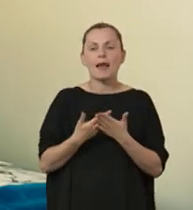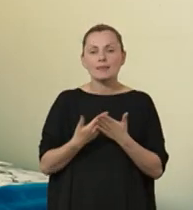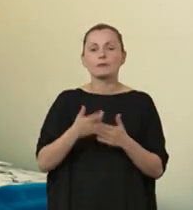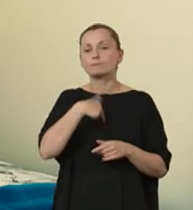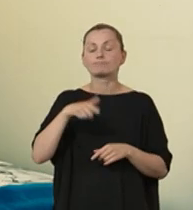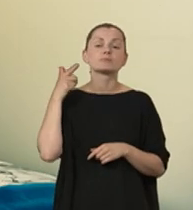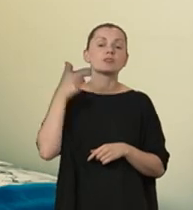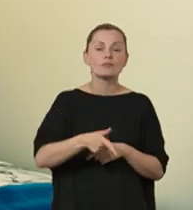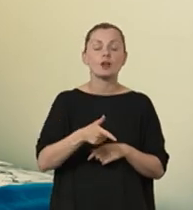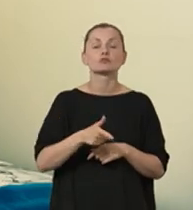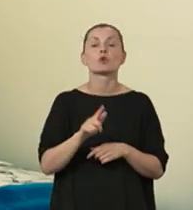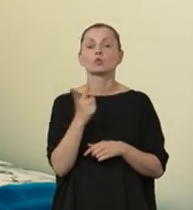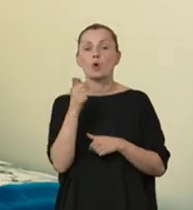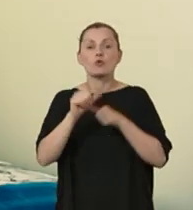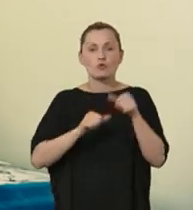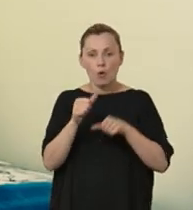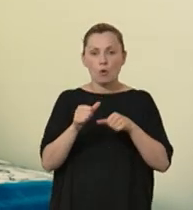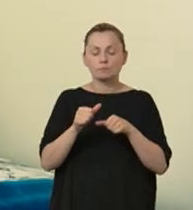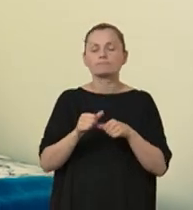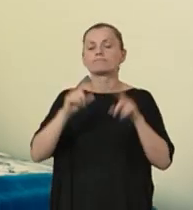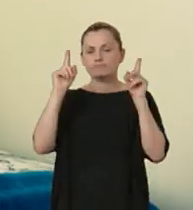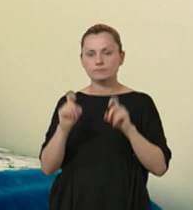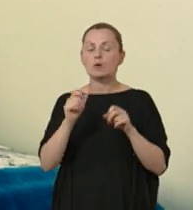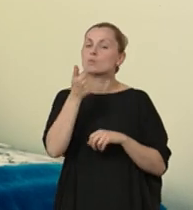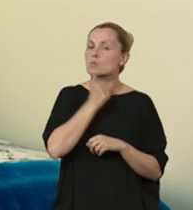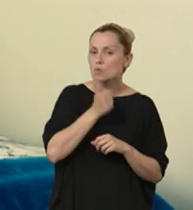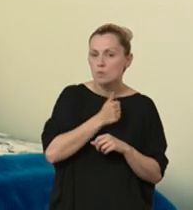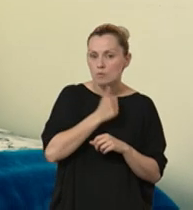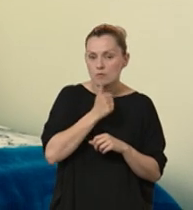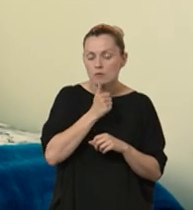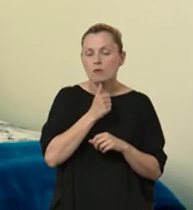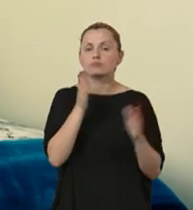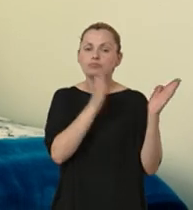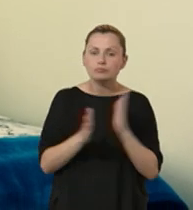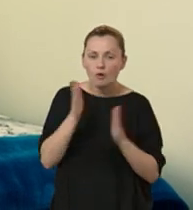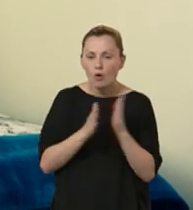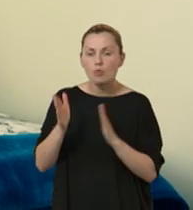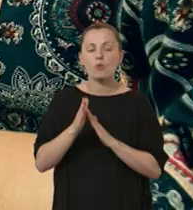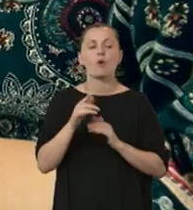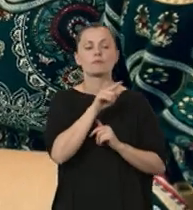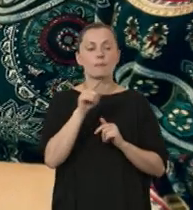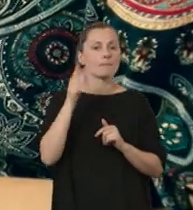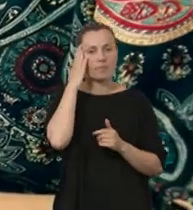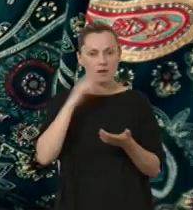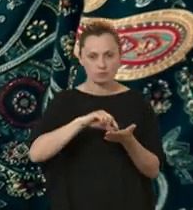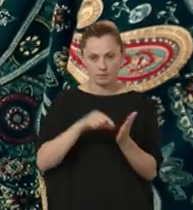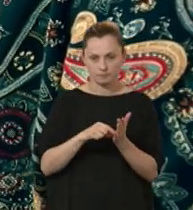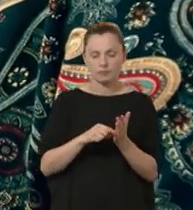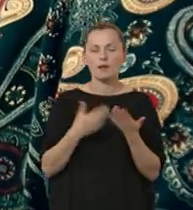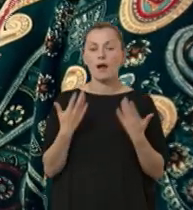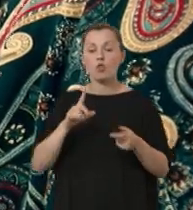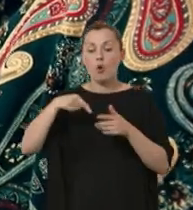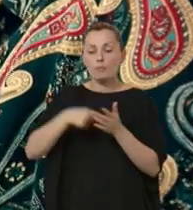I dlatego my od 2002 roku podjęliśmy próbę przygotowania takich mieszkań.